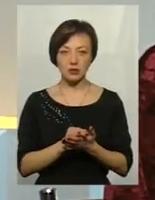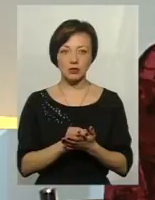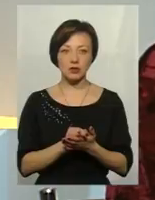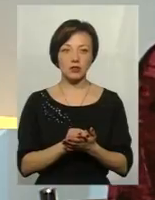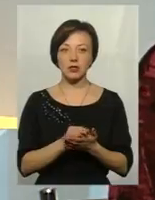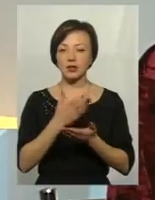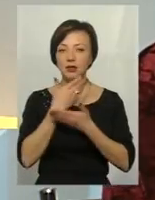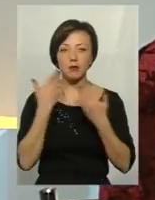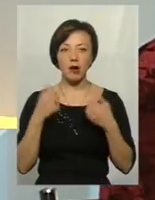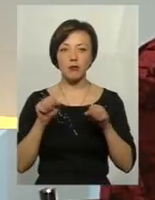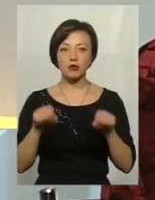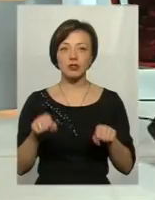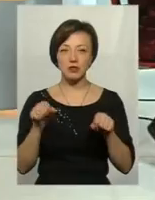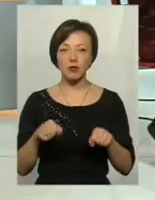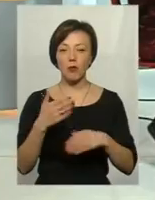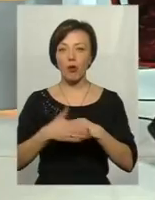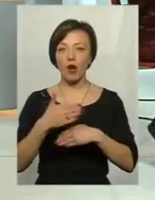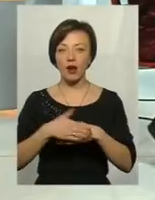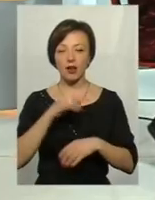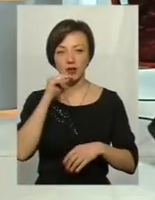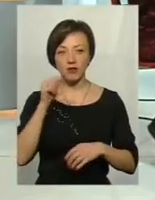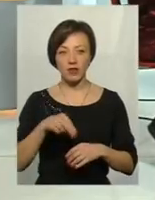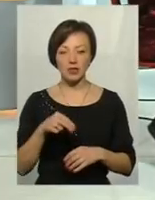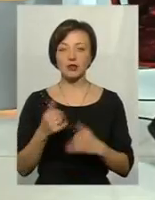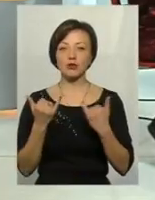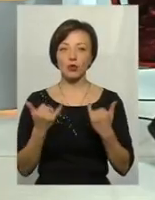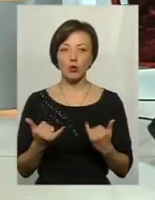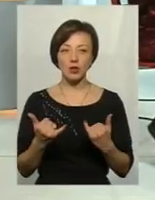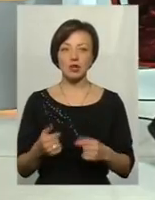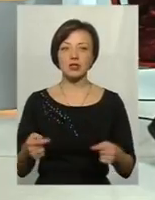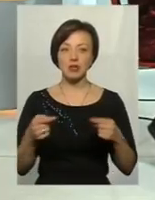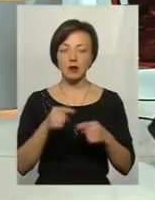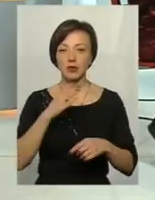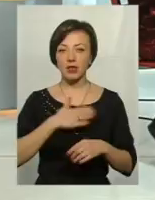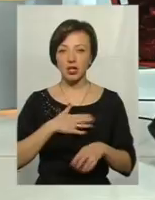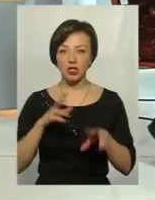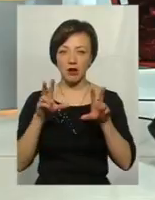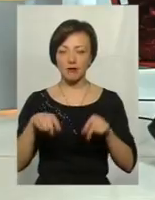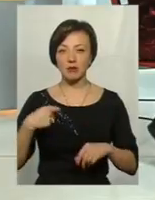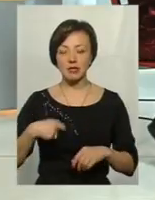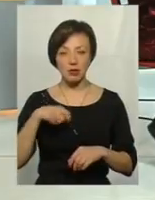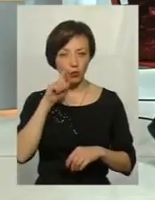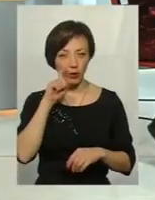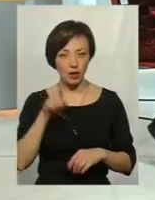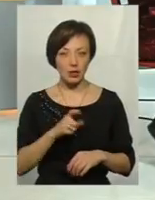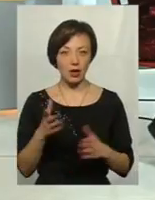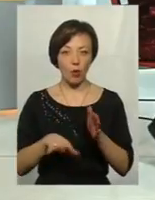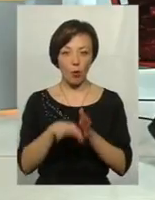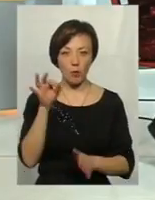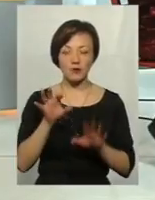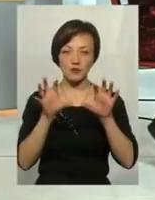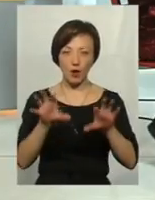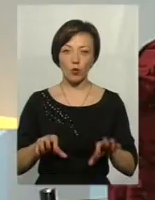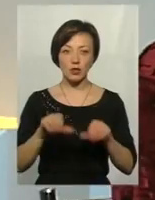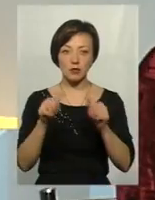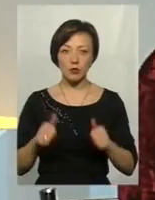не має можливості покарати винних. І сьогодні саме наш гарант, президент України, який обраний в законний